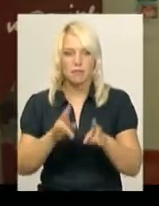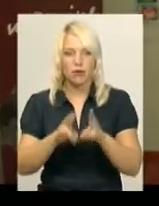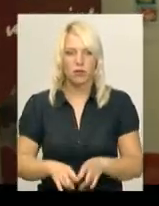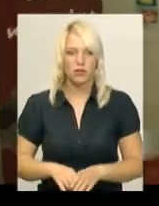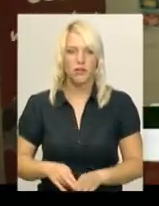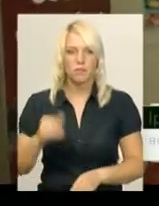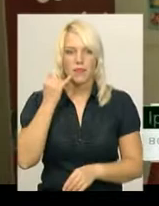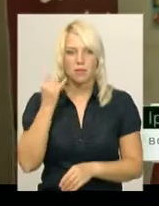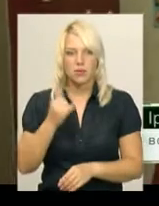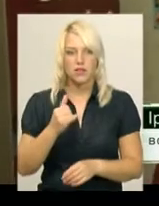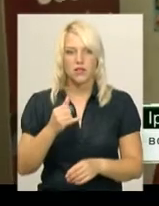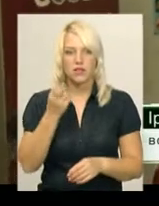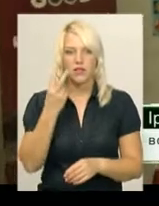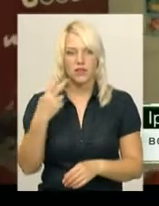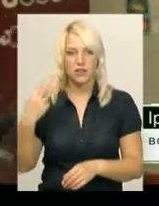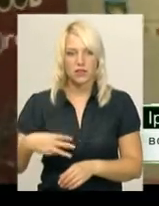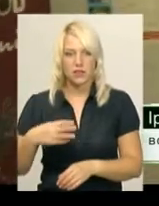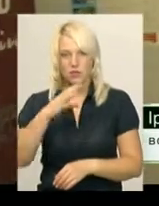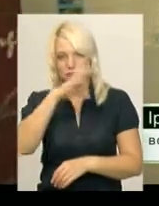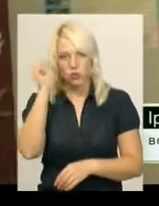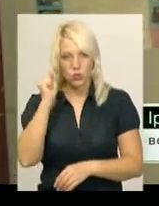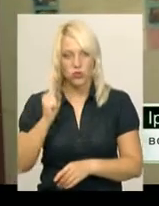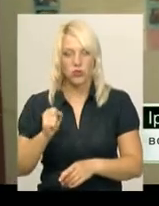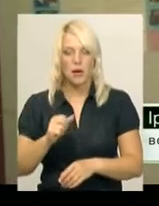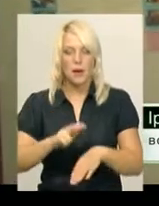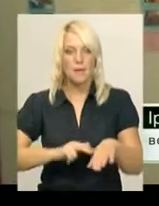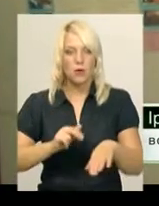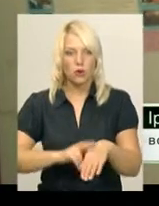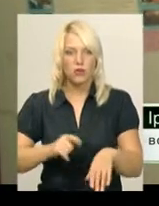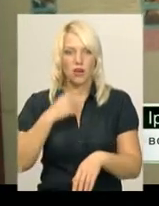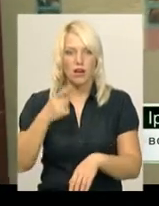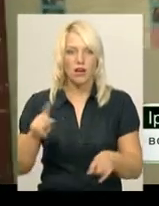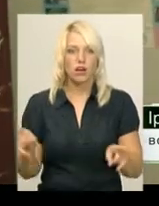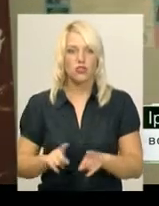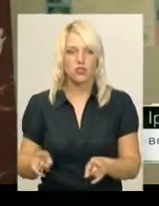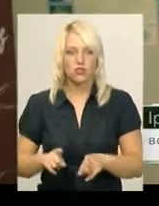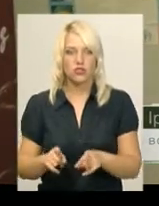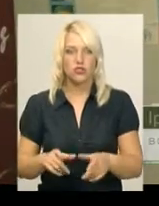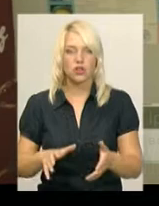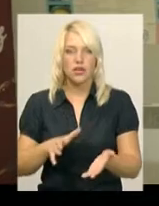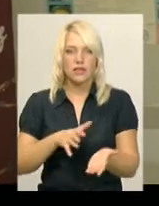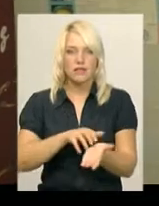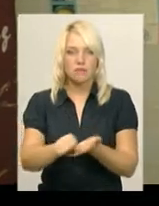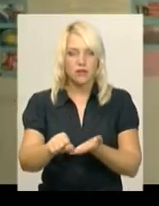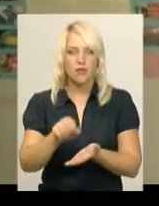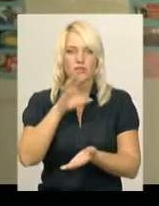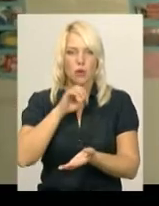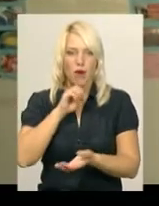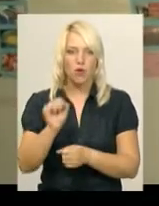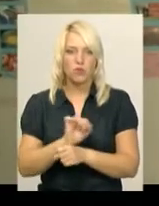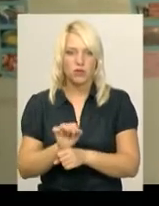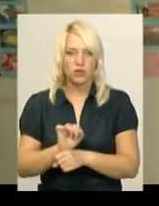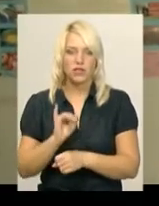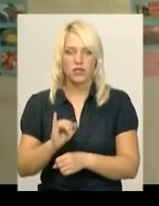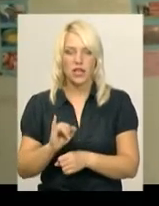Подзвонили десь півпершої ночі патрульна поліція і кажуть, що збила собаку машину. І ми